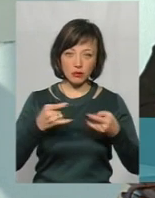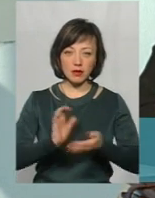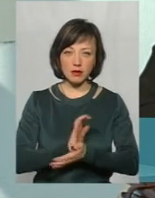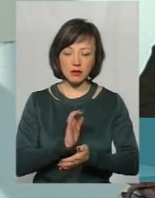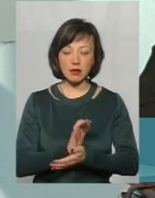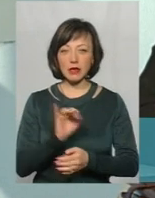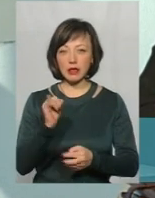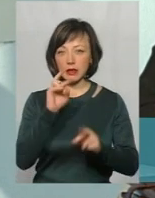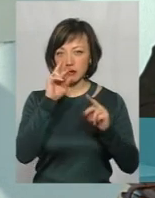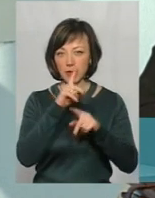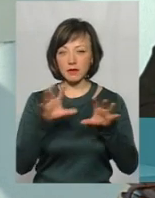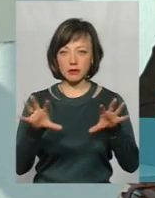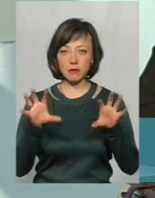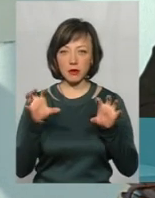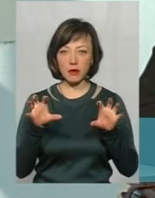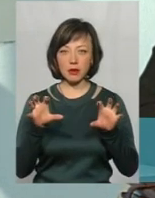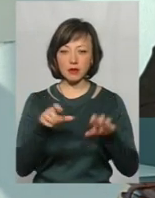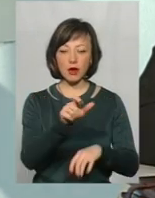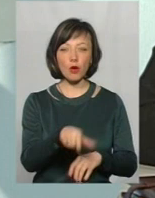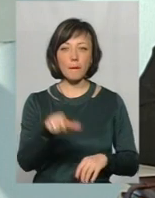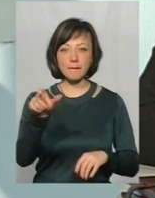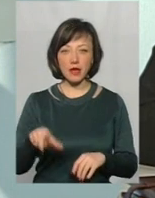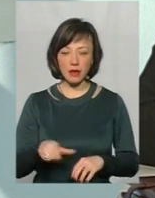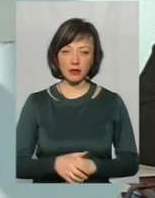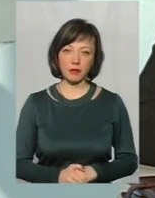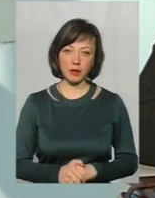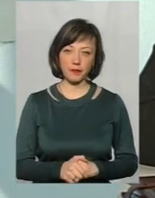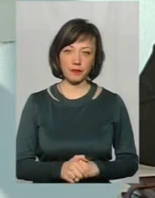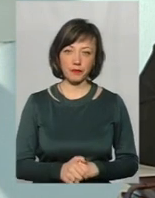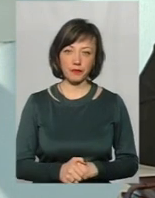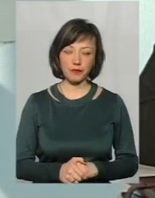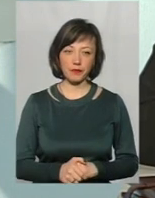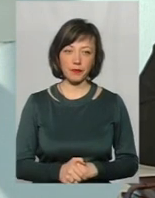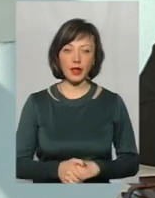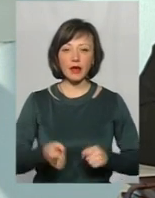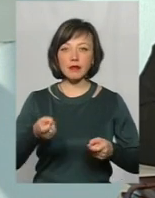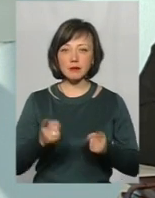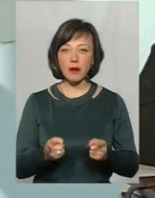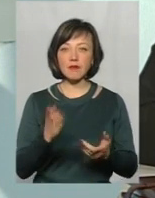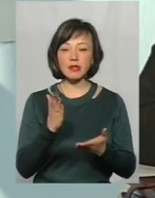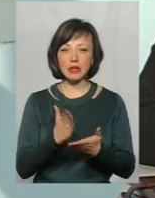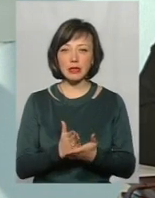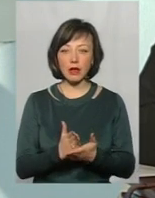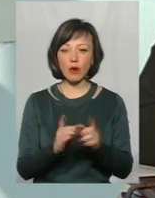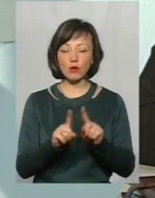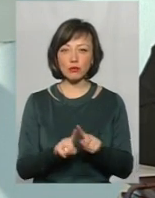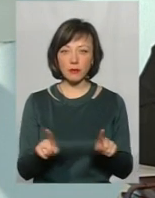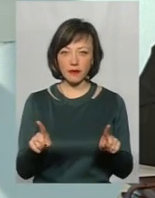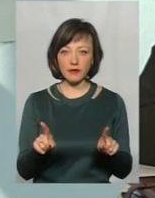і неправильно сприймається громадянами пересічними. Насправді є особливість